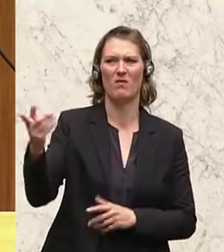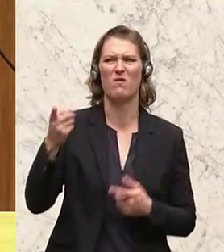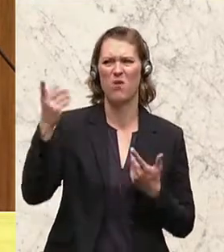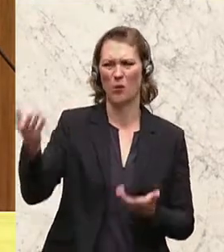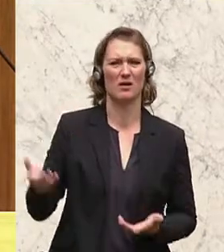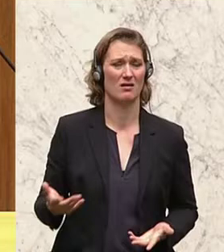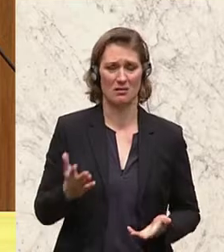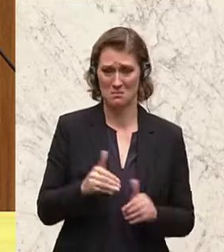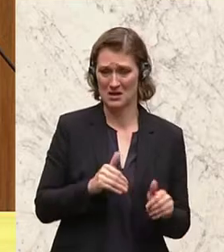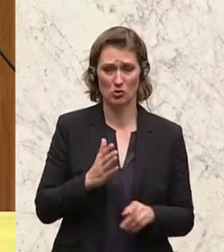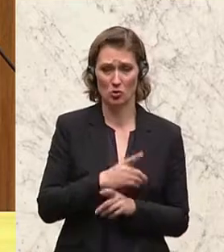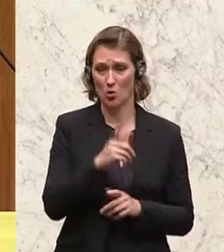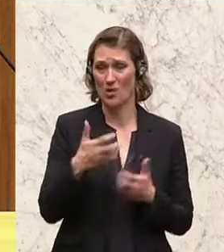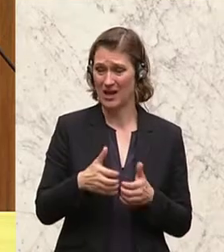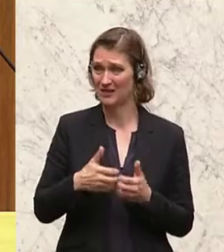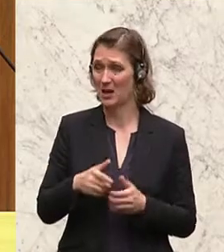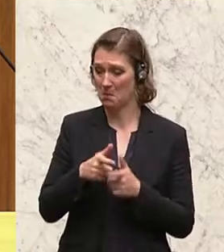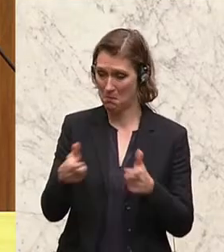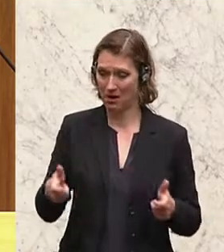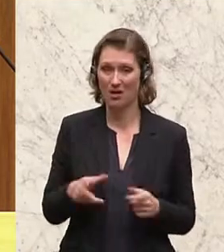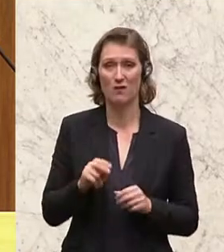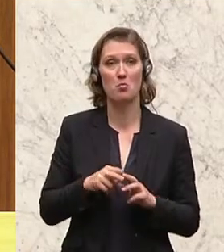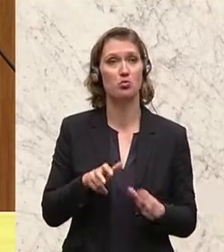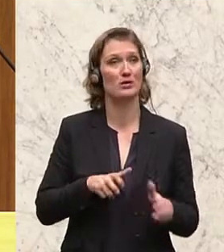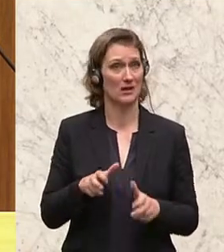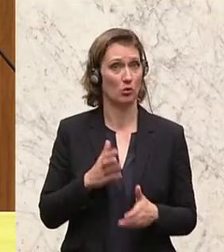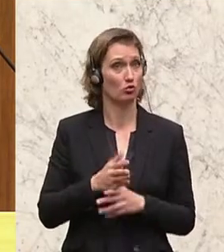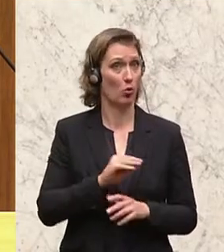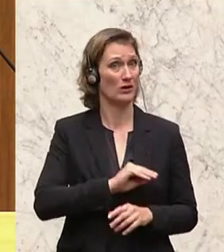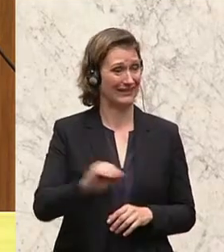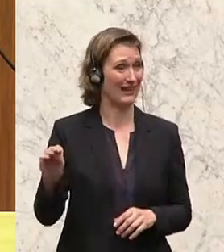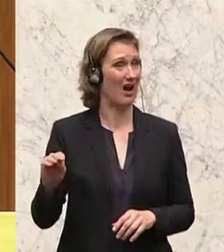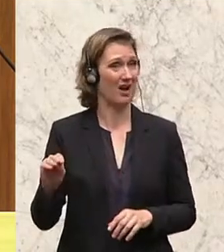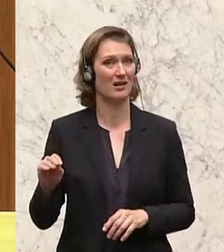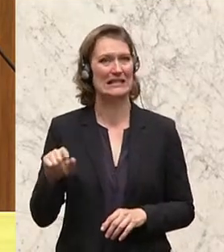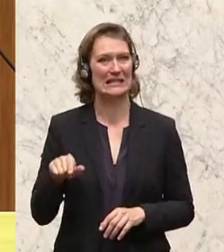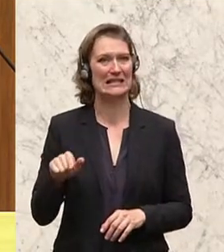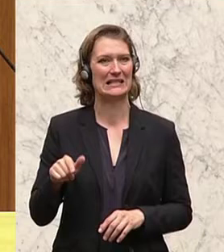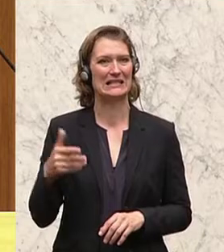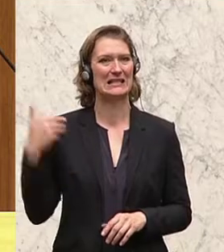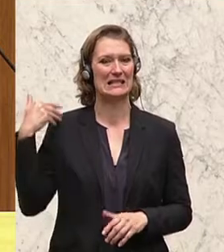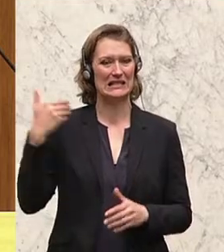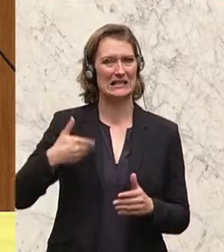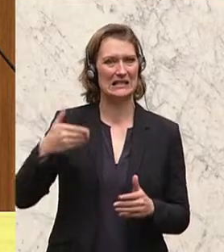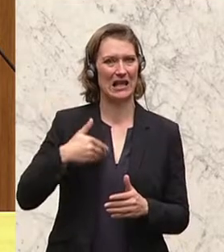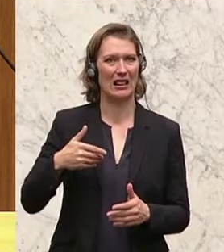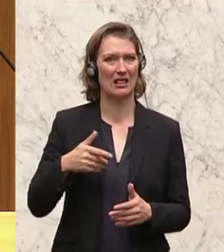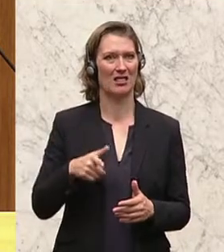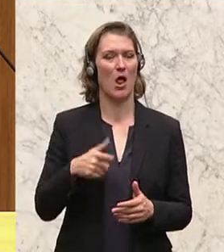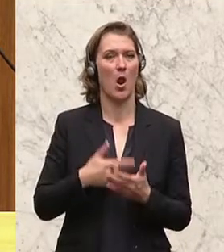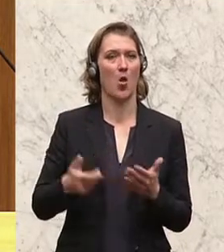Minister hat ja das gerade erklärt, dass es ein Paket der Bundesregierung gibt. Und weiter hinten in dem Antrag zu den